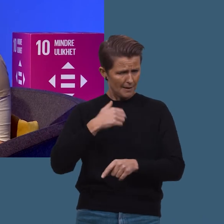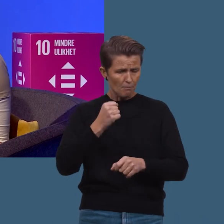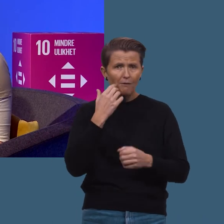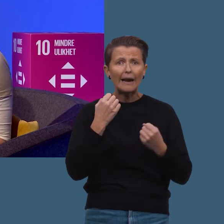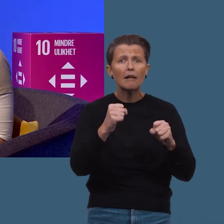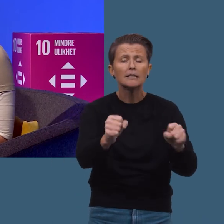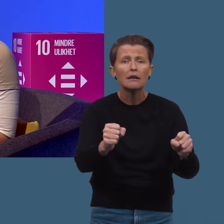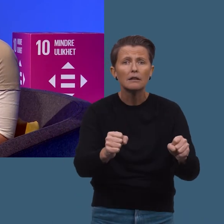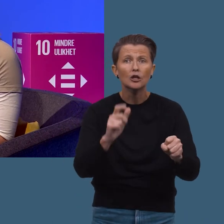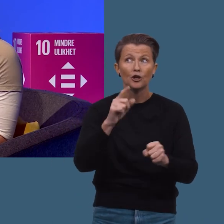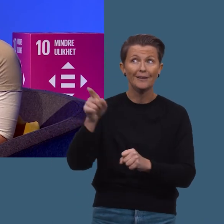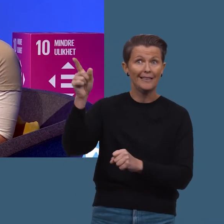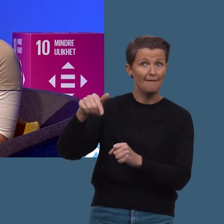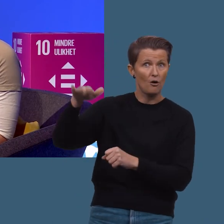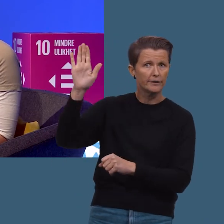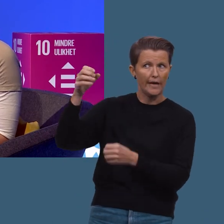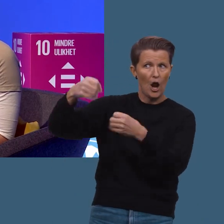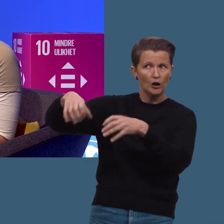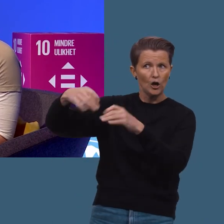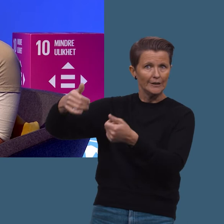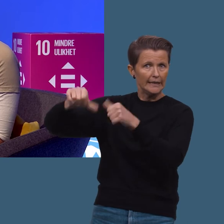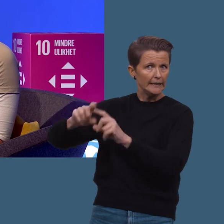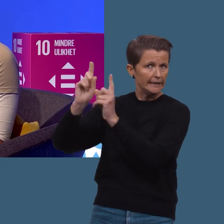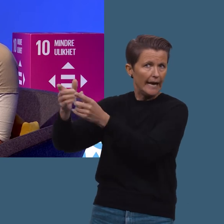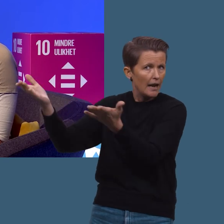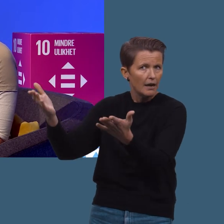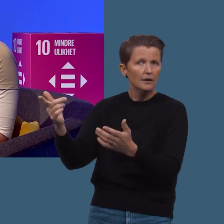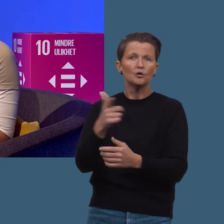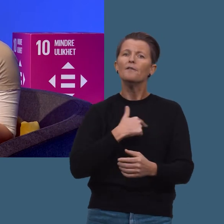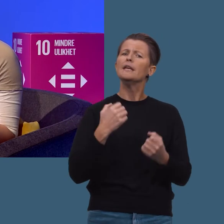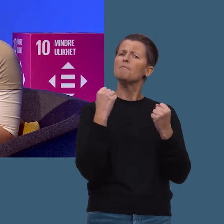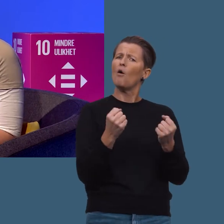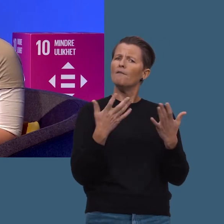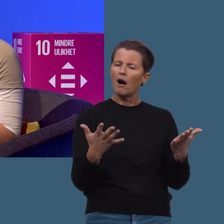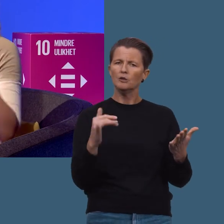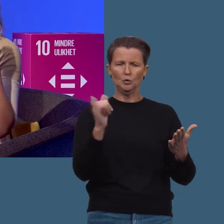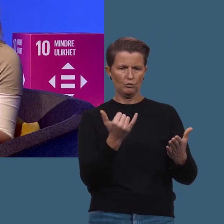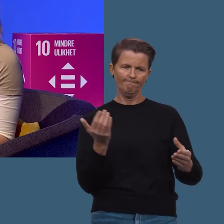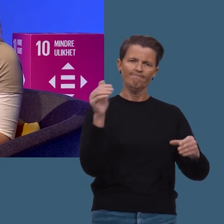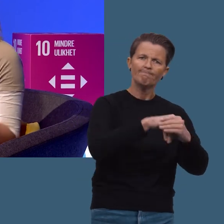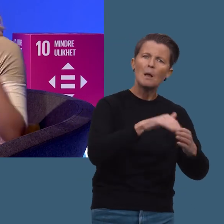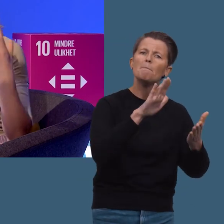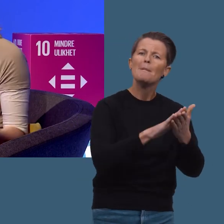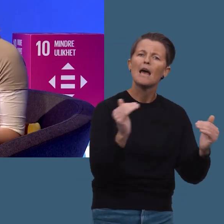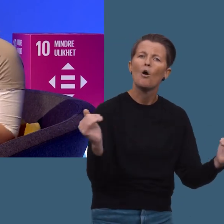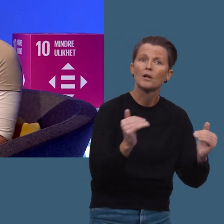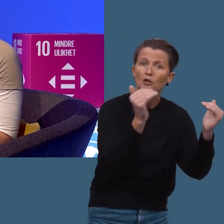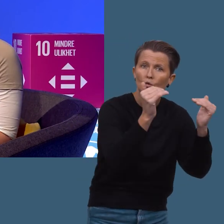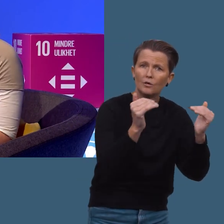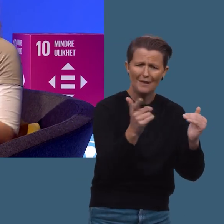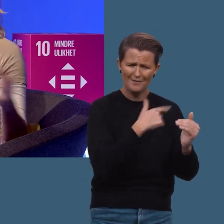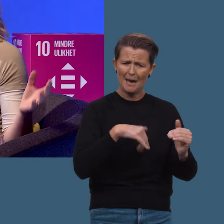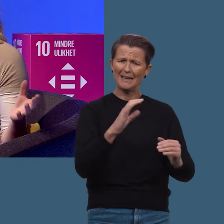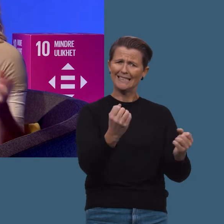så må vi engasjere oss. det er åpenbart at de voksne ikke løser disse krisene på egenhånd. Så det man må gjøre er å bli med i en organisasjon.